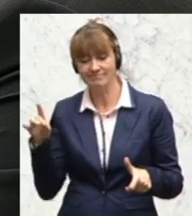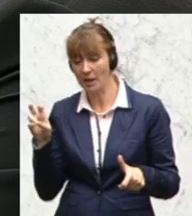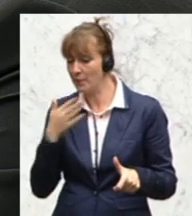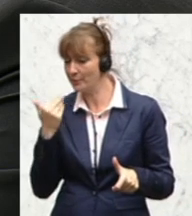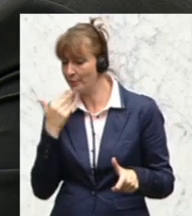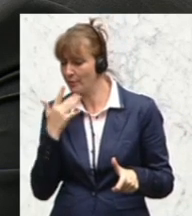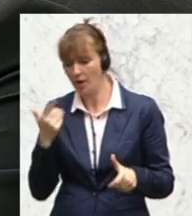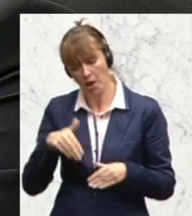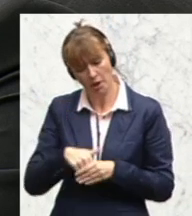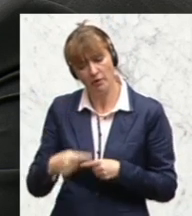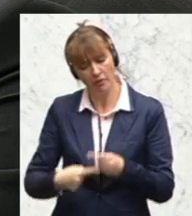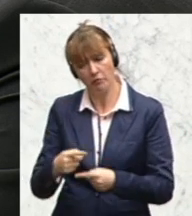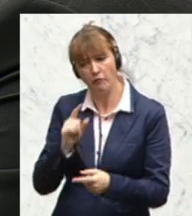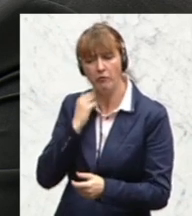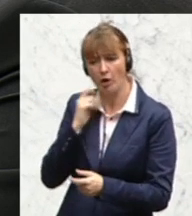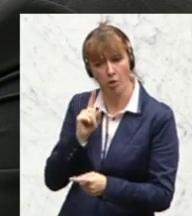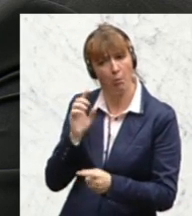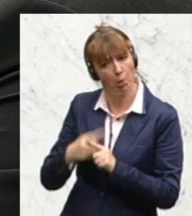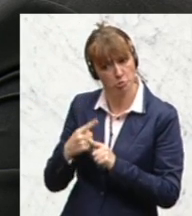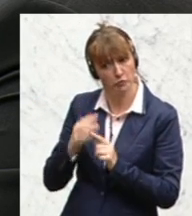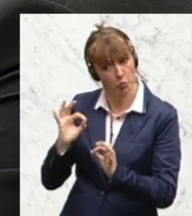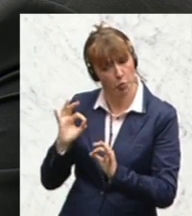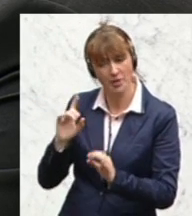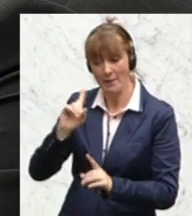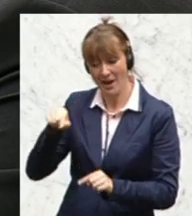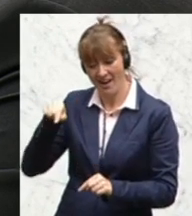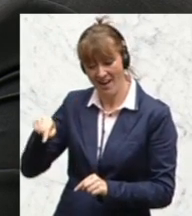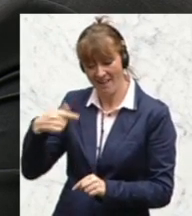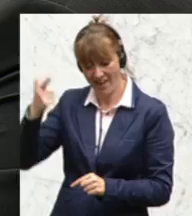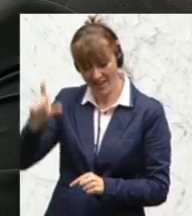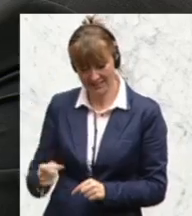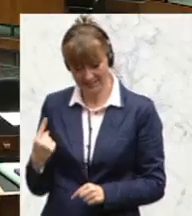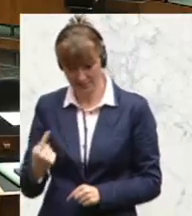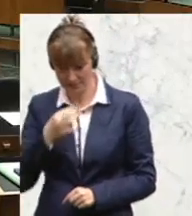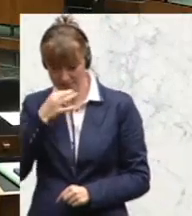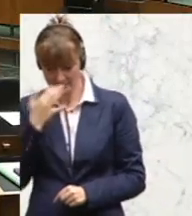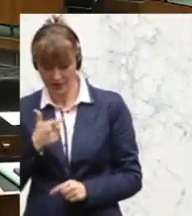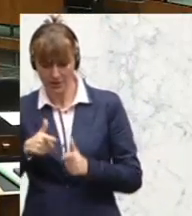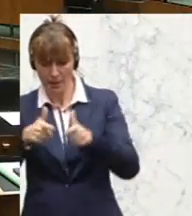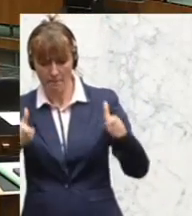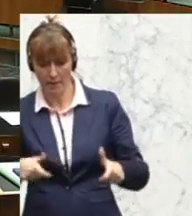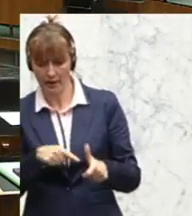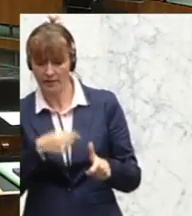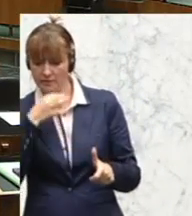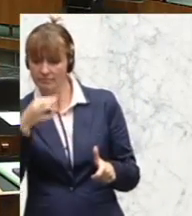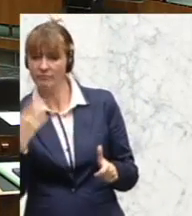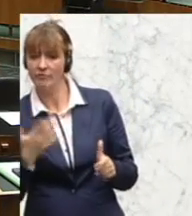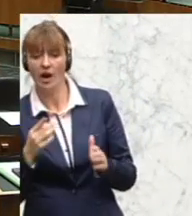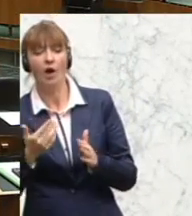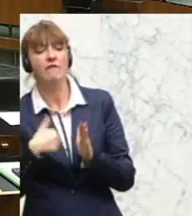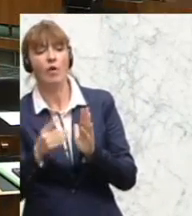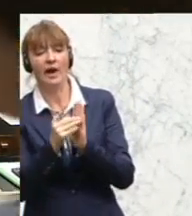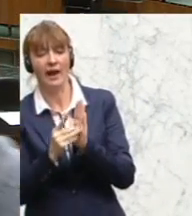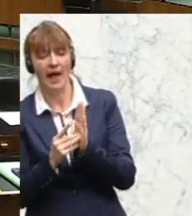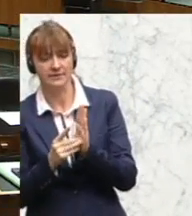Inhaltliche Weiterentwicklung ist nicht falsch, das war positiv gemeint. Sie haben nämlich in allen Paketen auch immer wieder die Vorratsdatenspeicherung ins